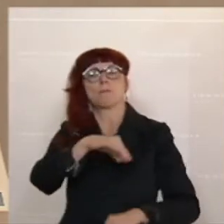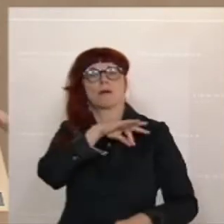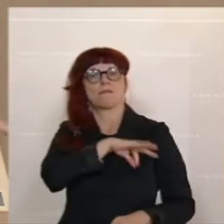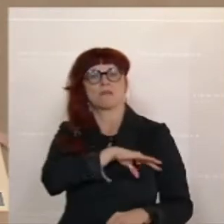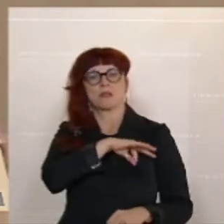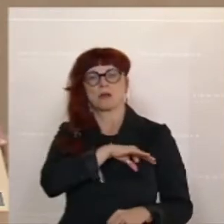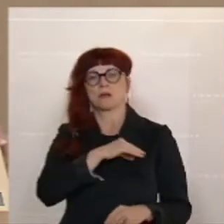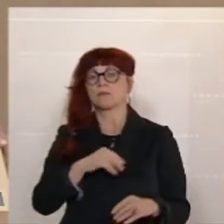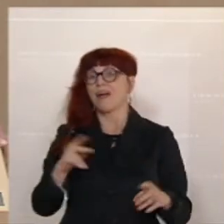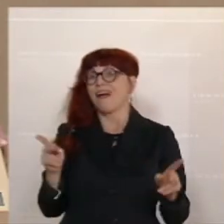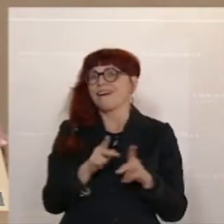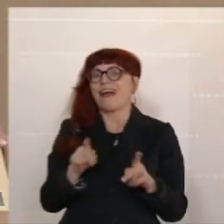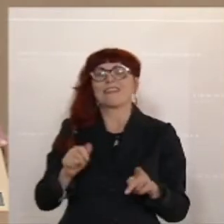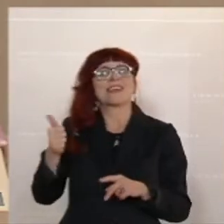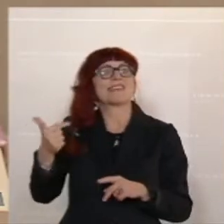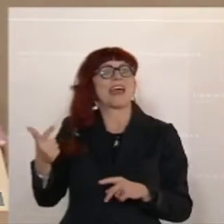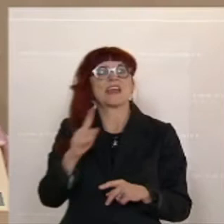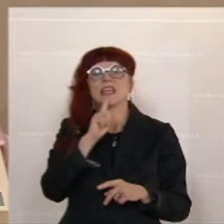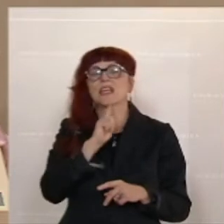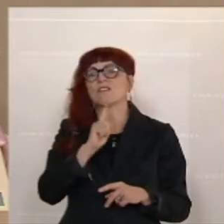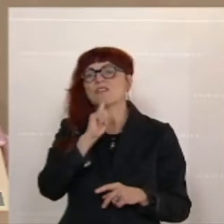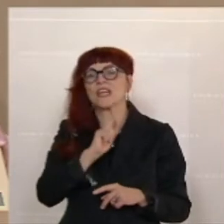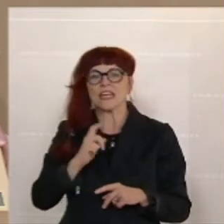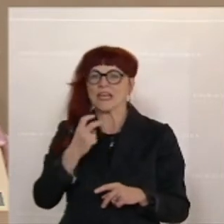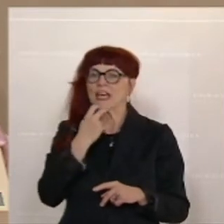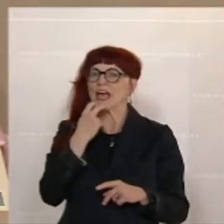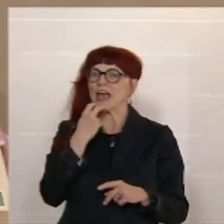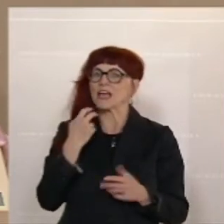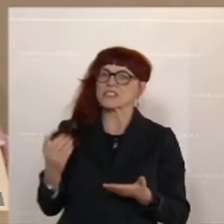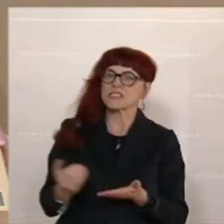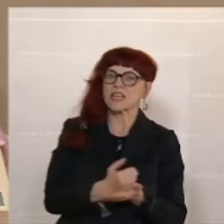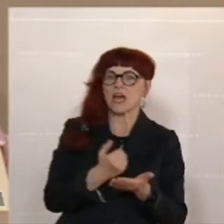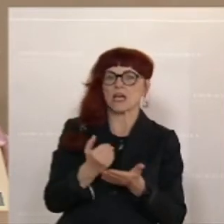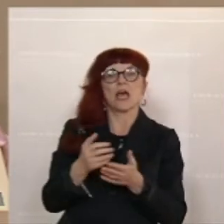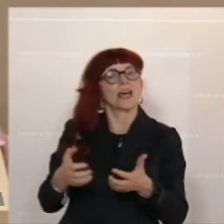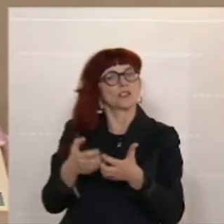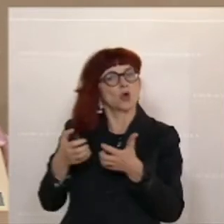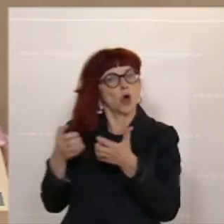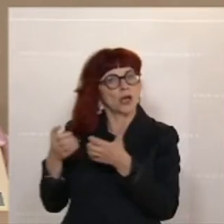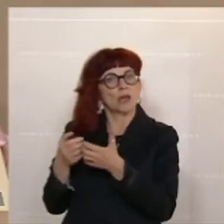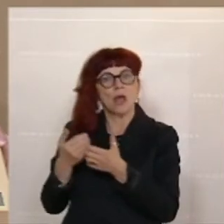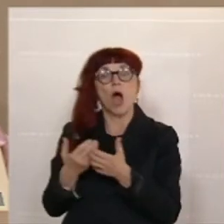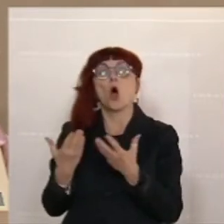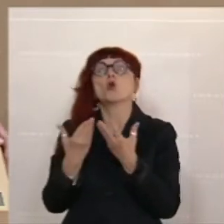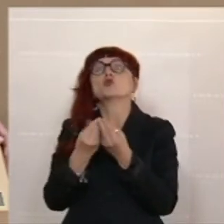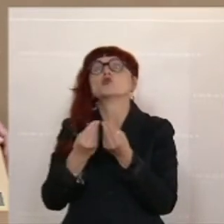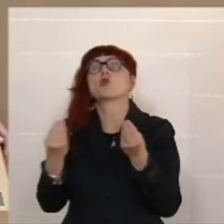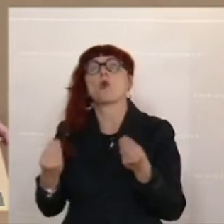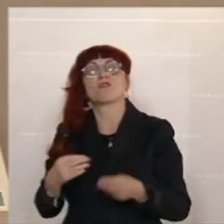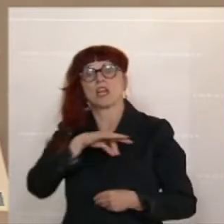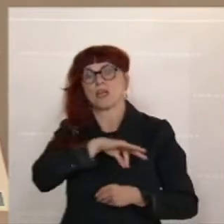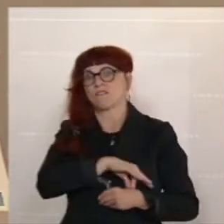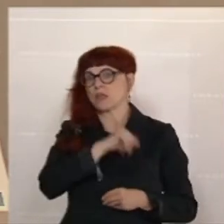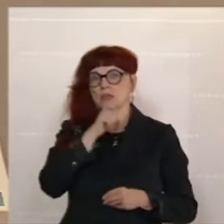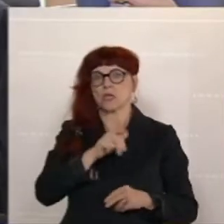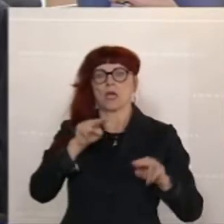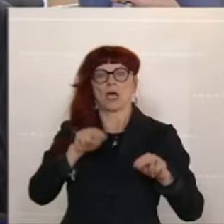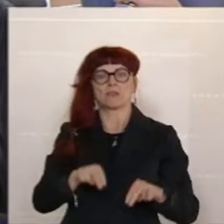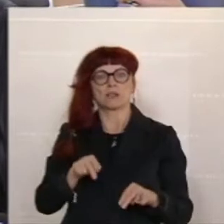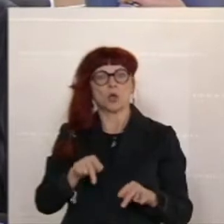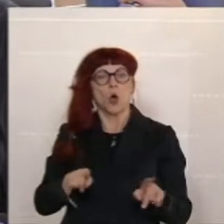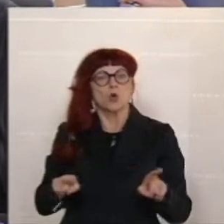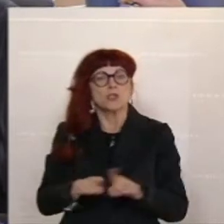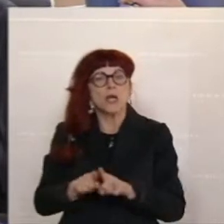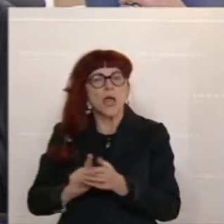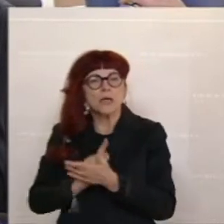wenige Energieerzeuger in Österreich Übergewinne machen, die ungerechtfertigt sind. Und gleichzeitig Pensionistinnen und